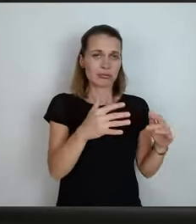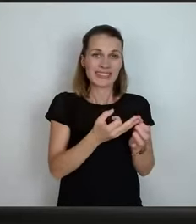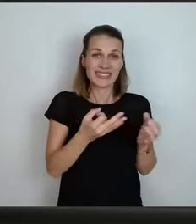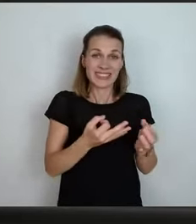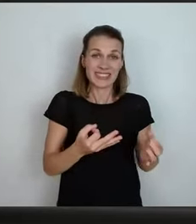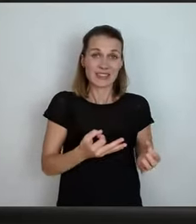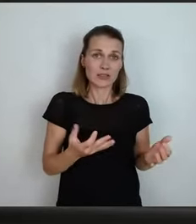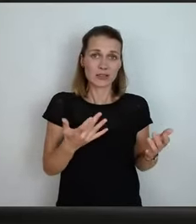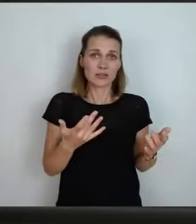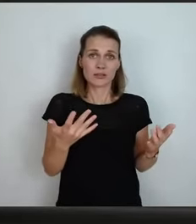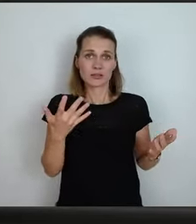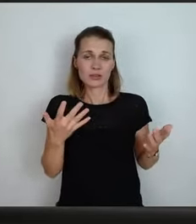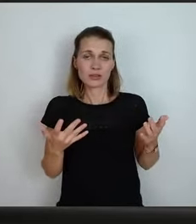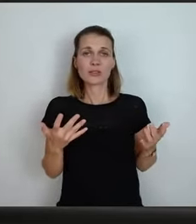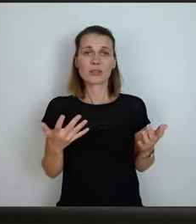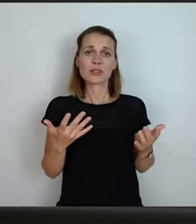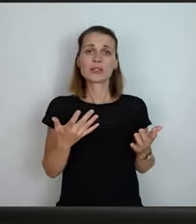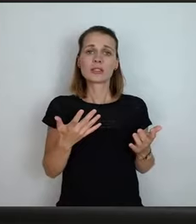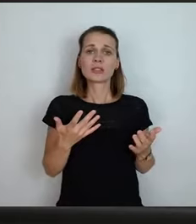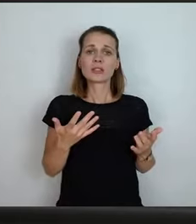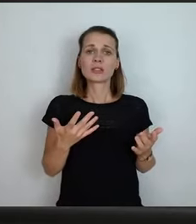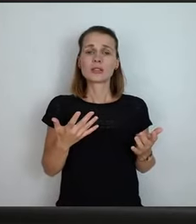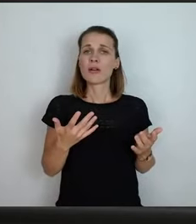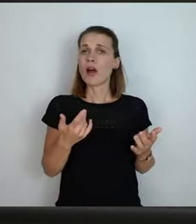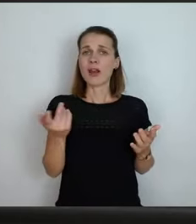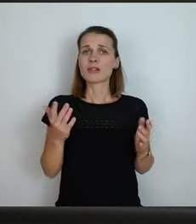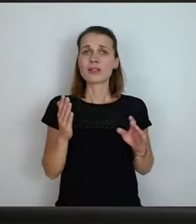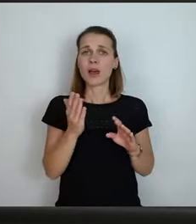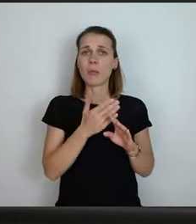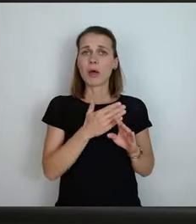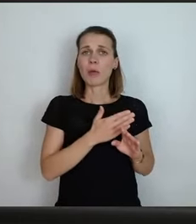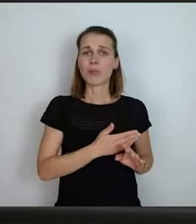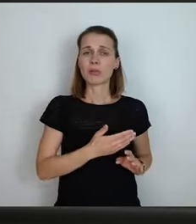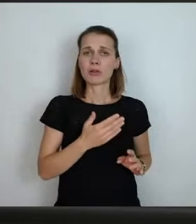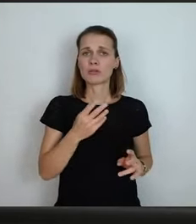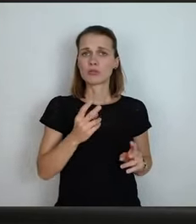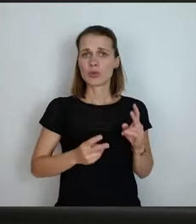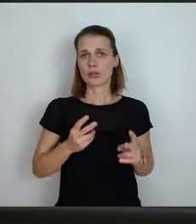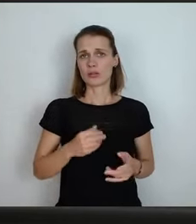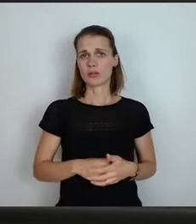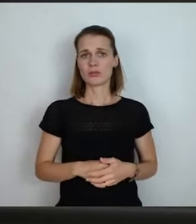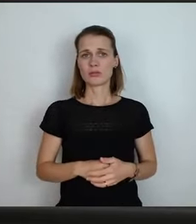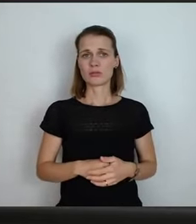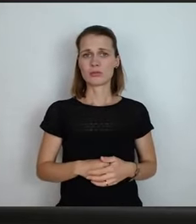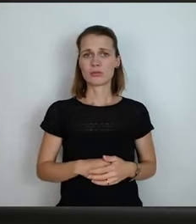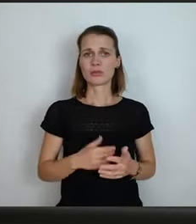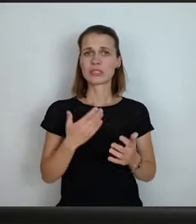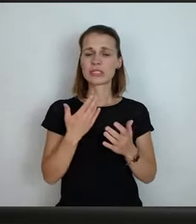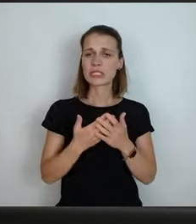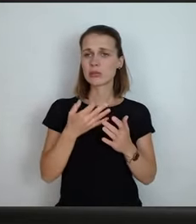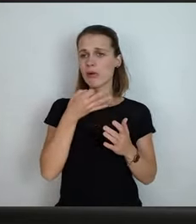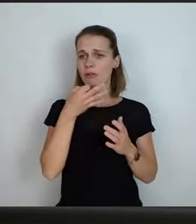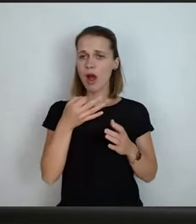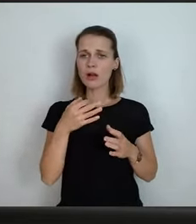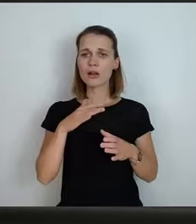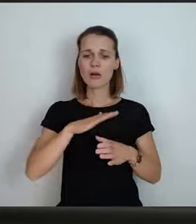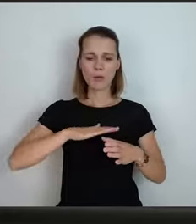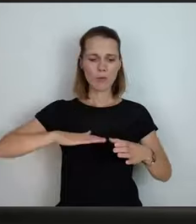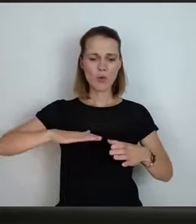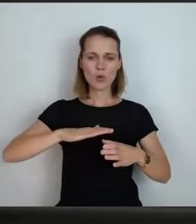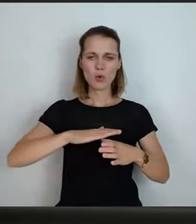machen zu können. Das fällt also alles unter diese Sache, wie kann sich eine Kommune engagieren, um